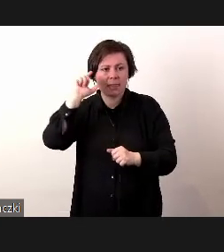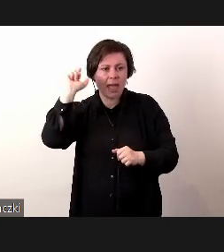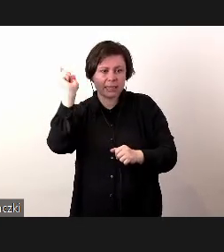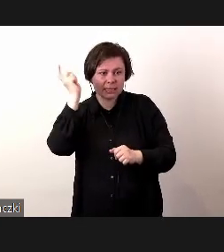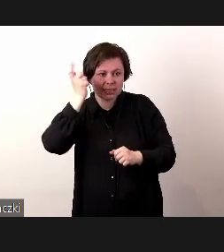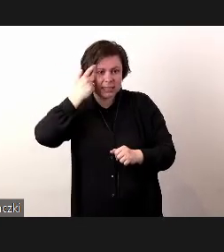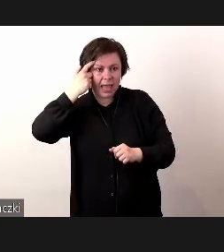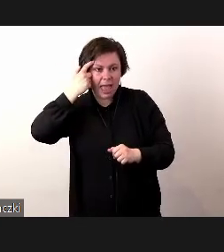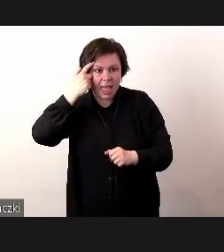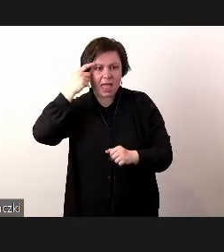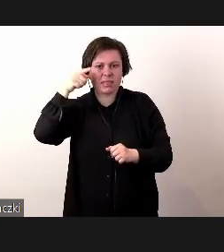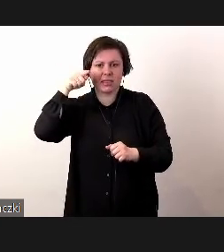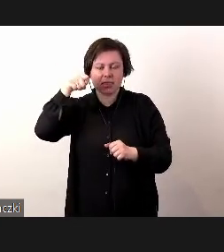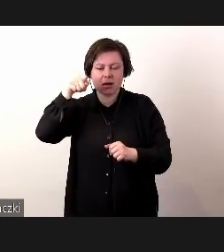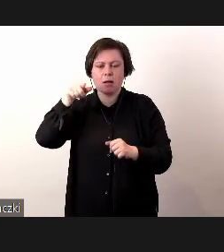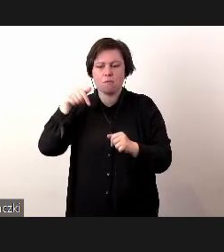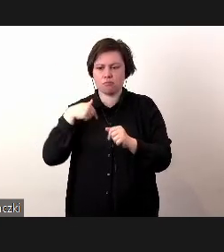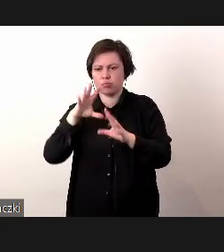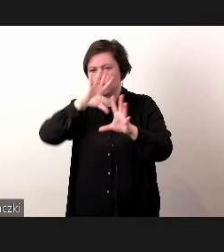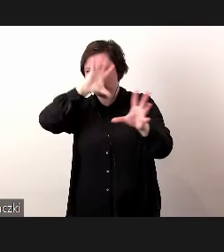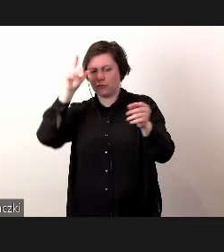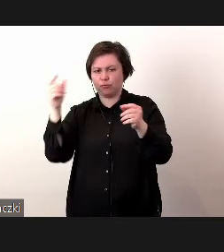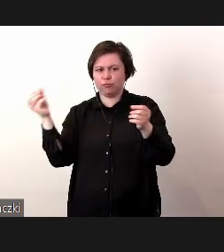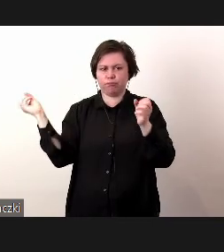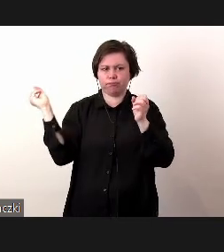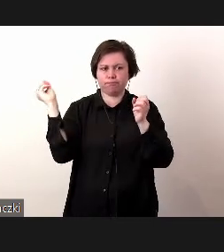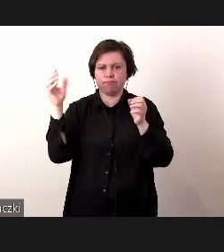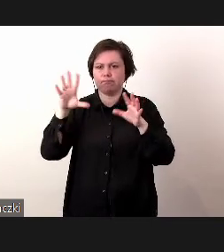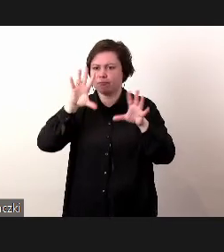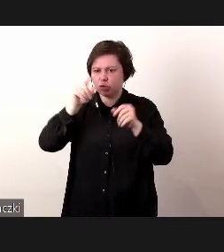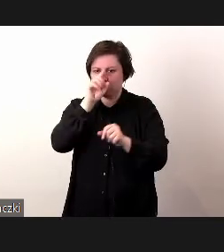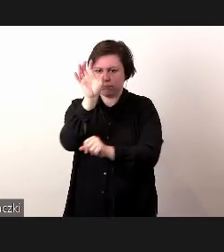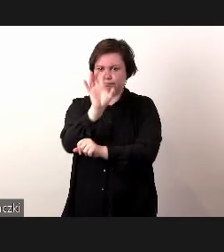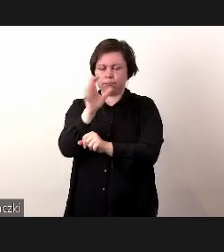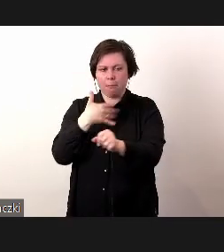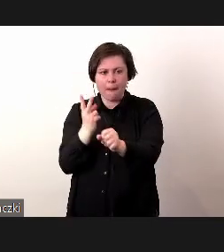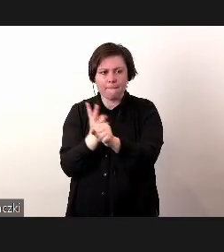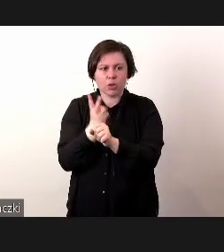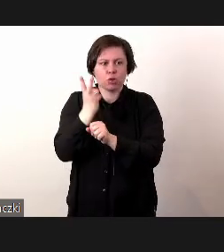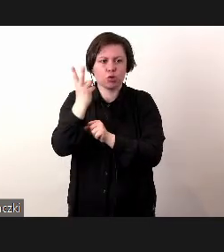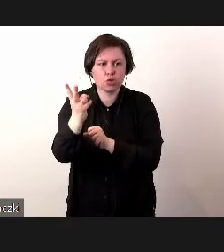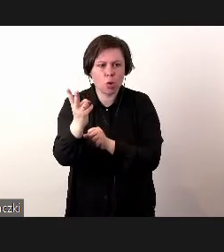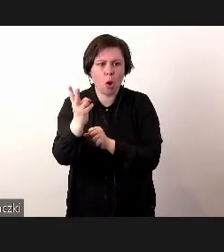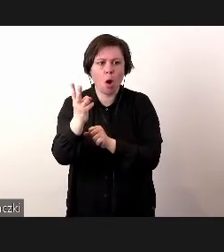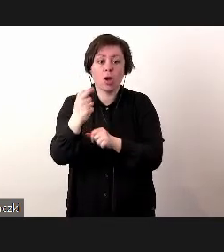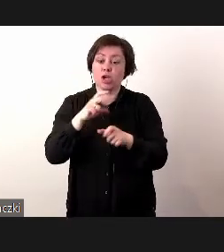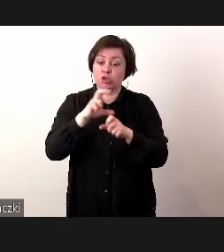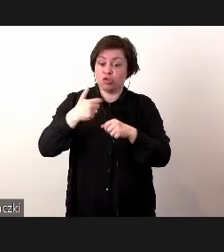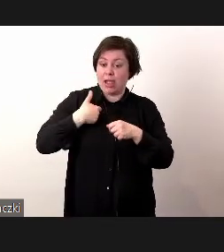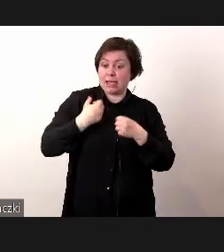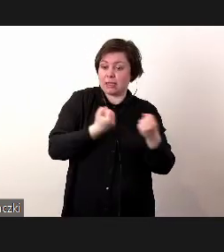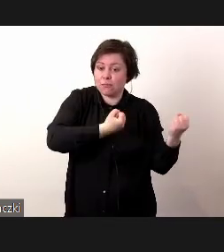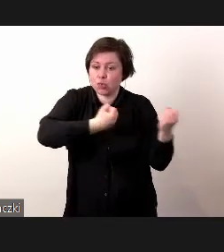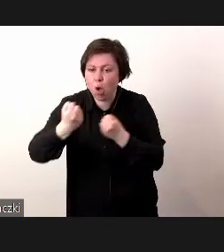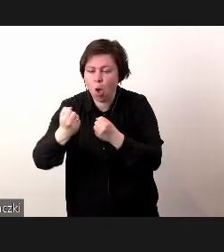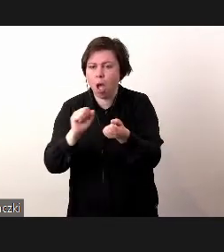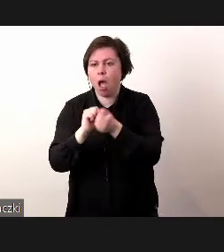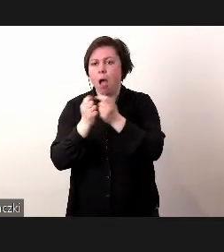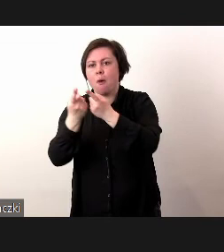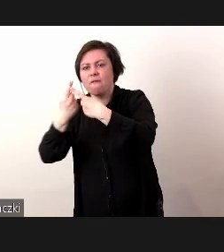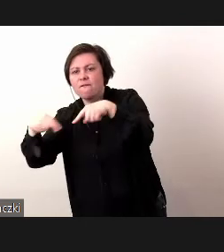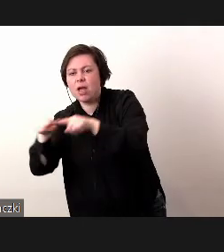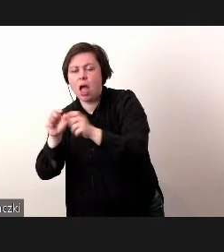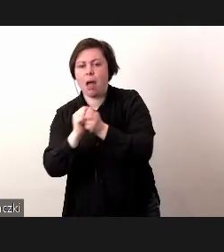platforma, do której po prostu wszyscy mają dostęp. Czyli czy jesteśmy dostawcą, czy podwykonawcą, czy